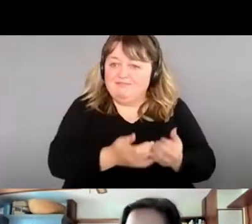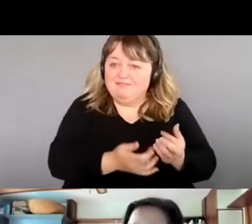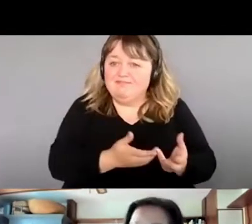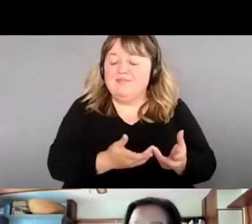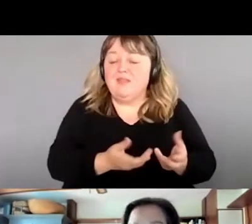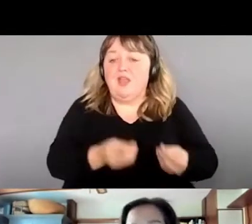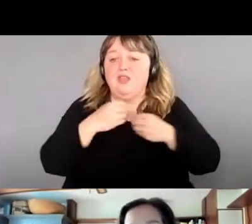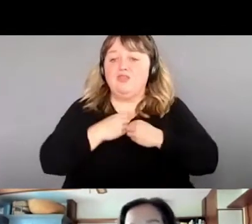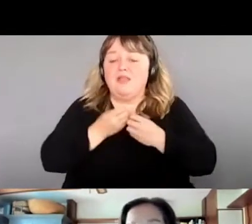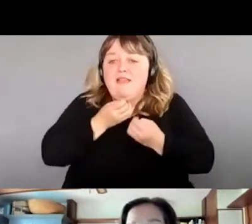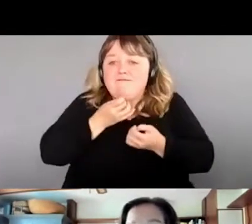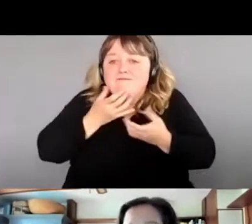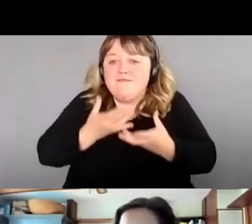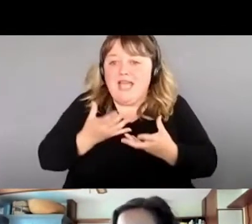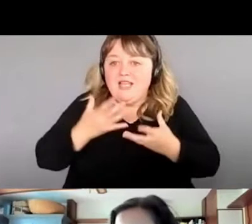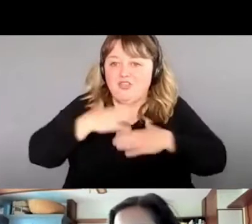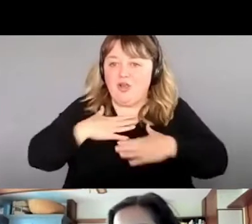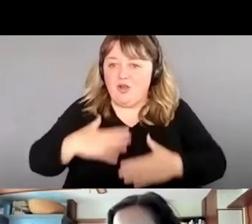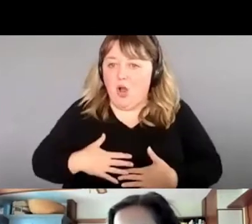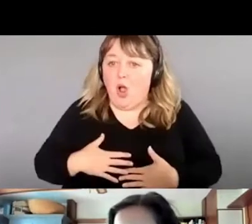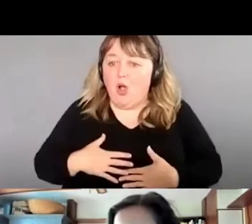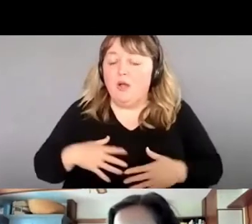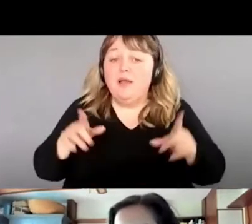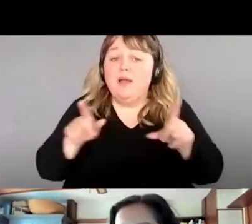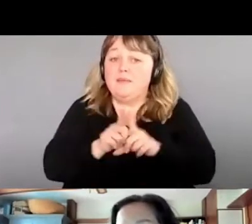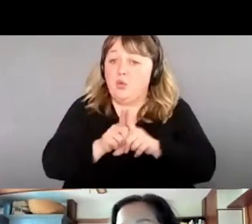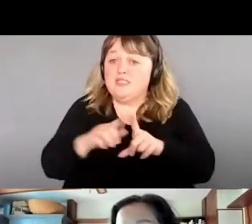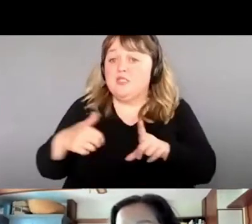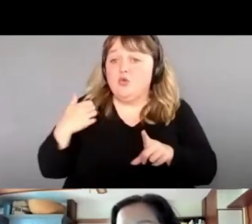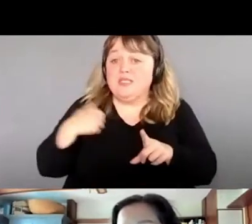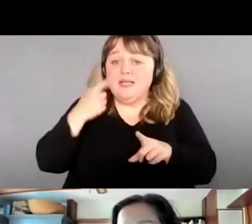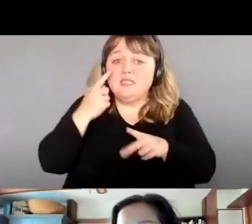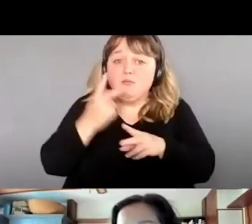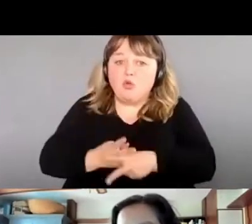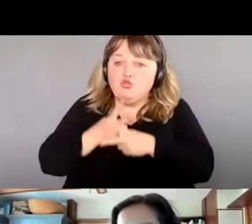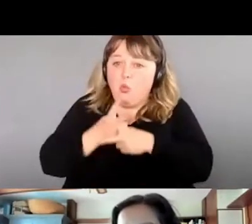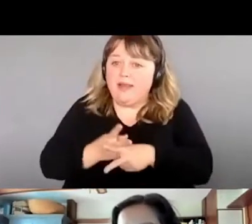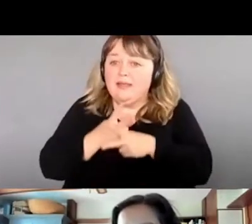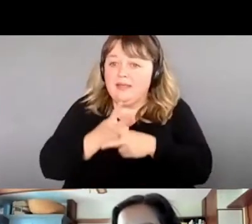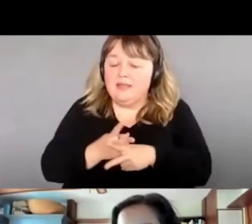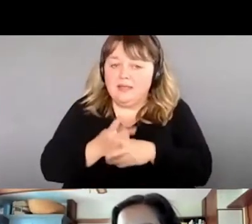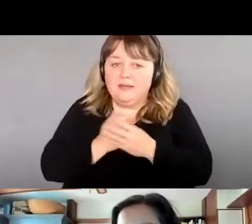médicinalement, on va aussi l'utiliser pour,